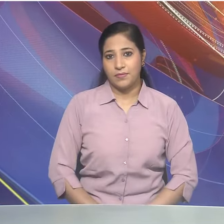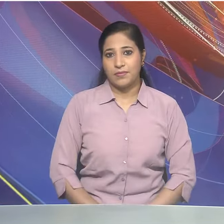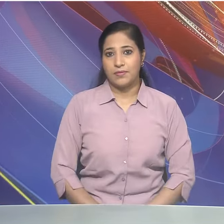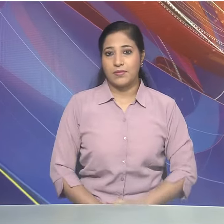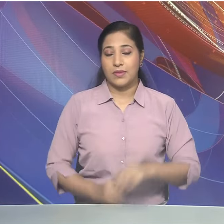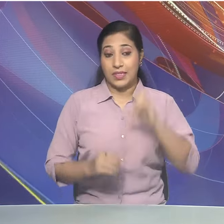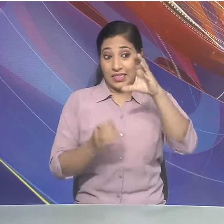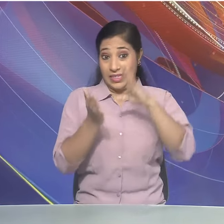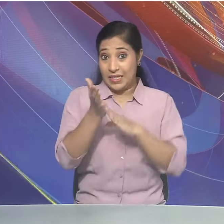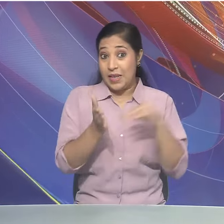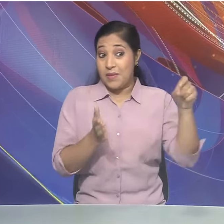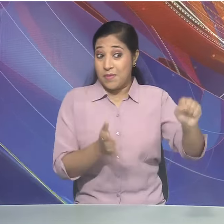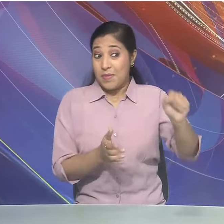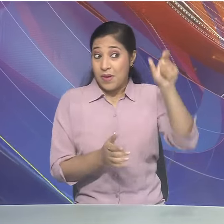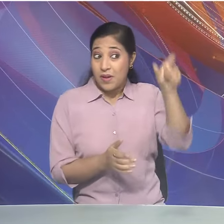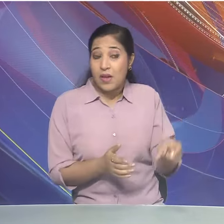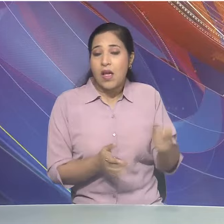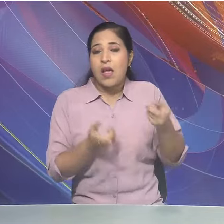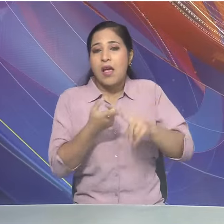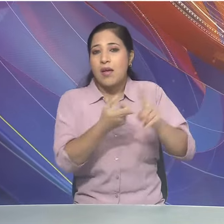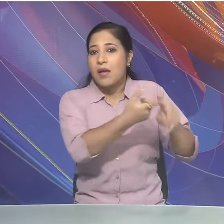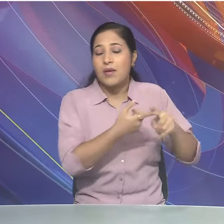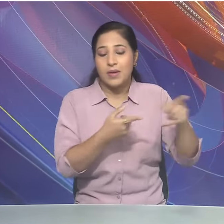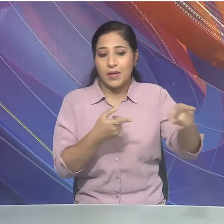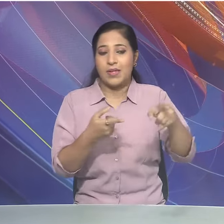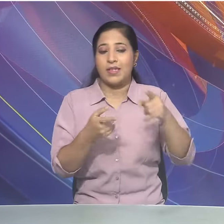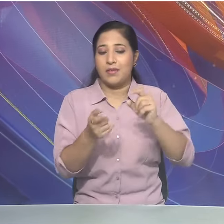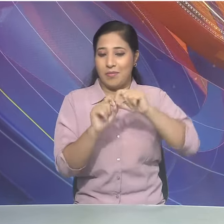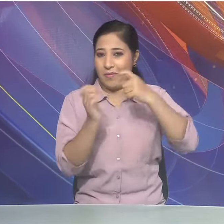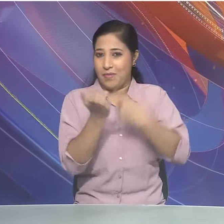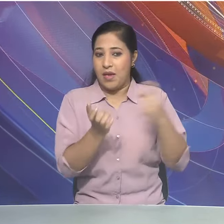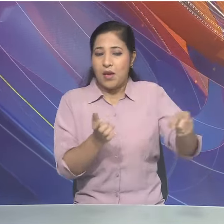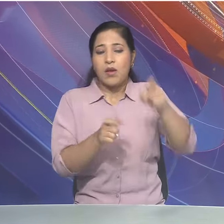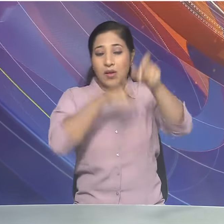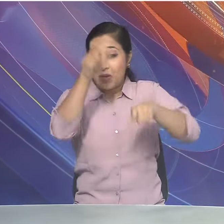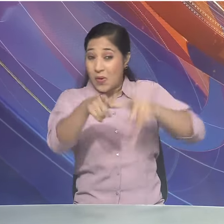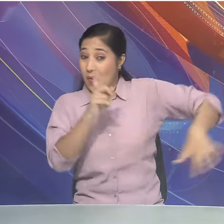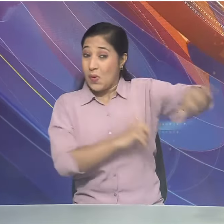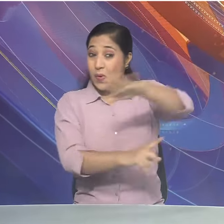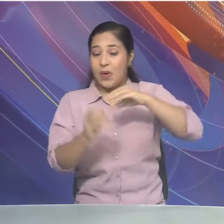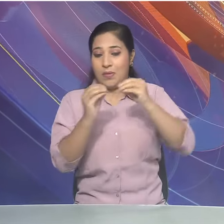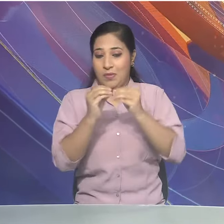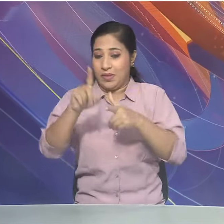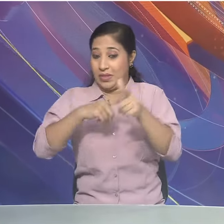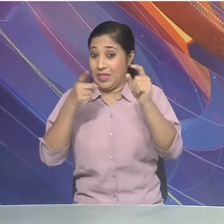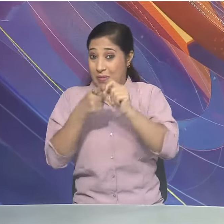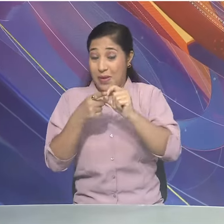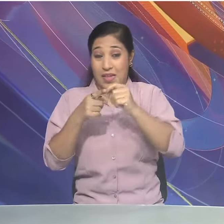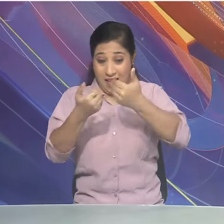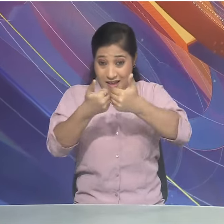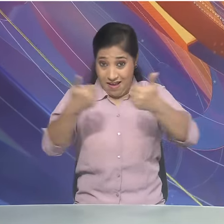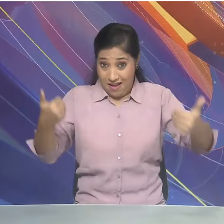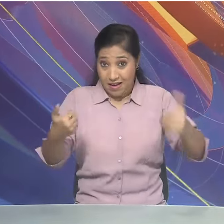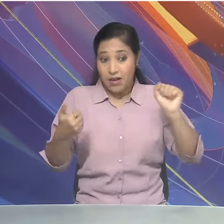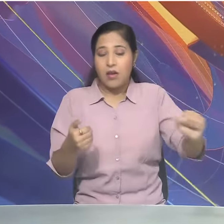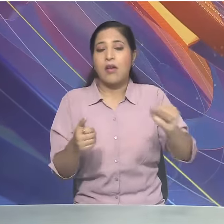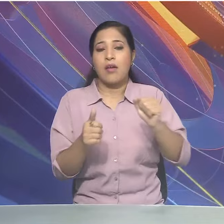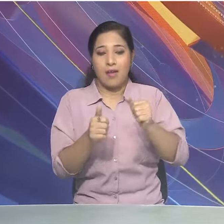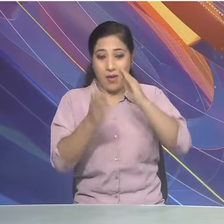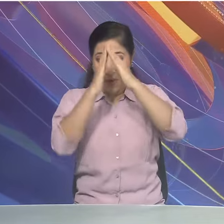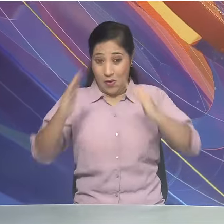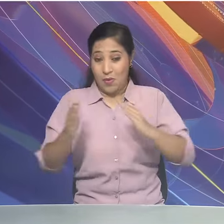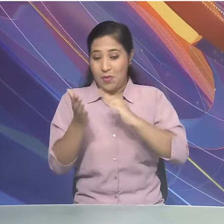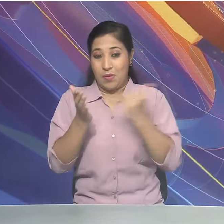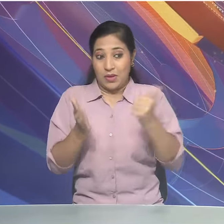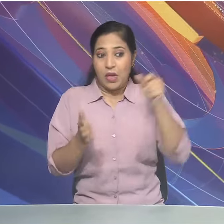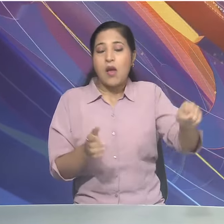मुख्य मंत्री नितीश कुमार के नेत्रित वाले जनितादल युनाइटेट के भारतिय जनितापार्टी से अलग होने के बाद अमिशा की ये